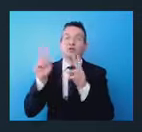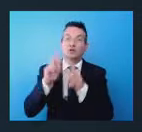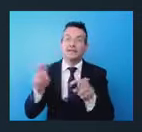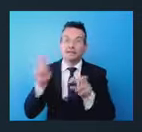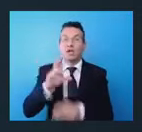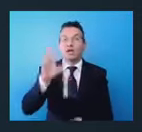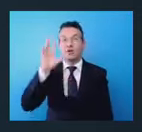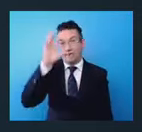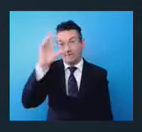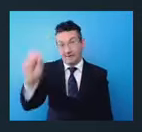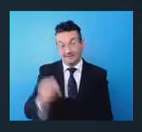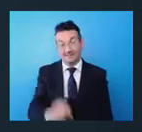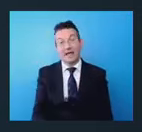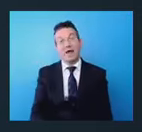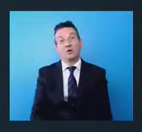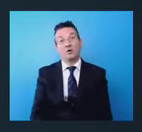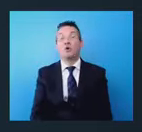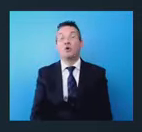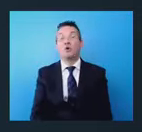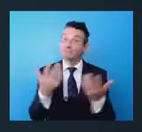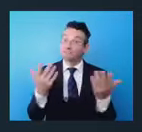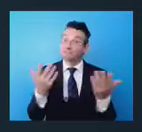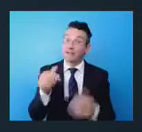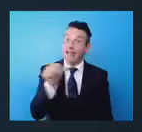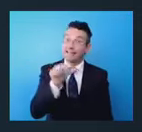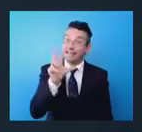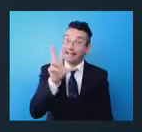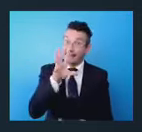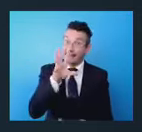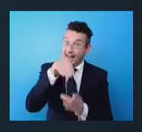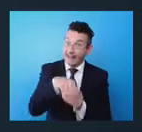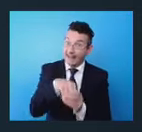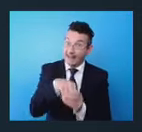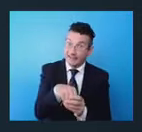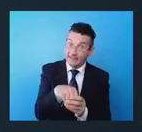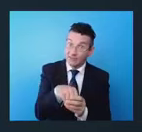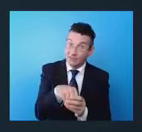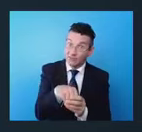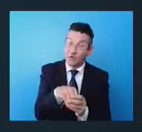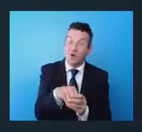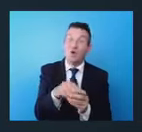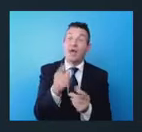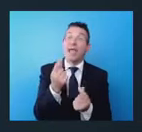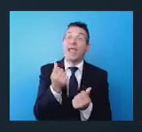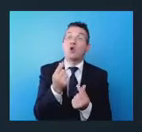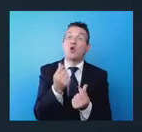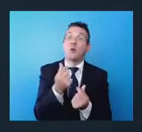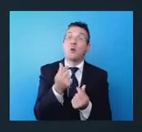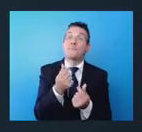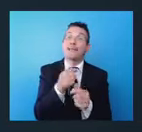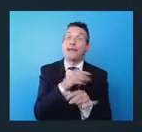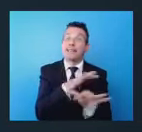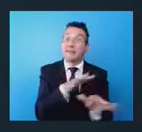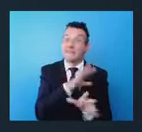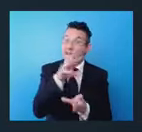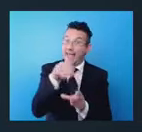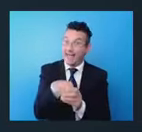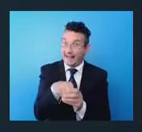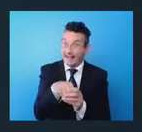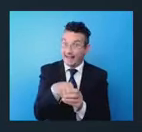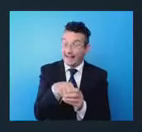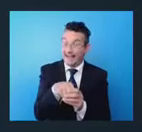E l'ingresso nella S3 dell'economia del mare, rispetto poi a come si